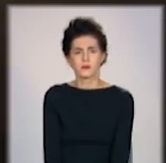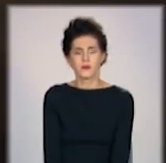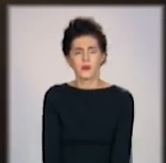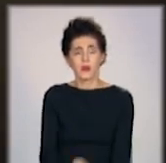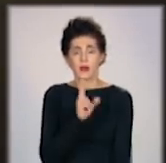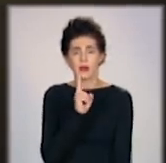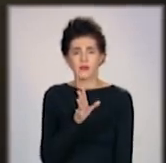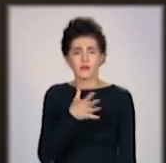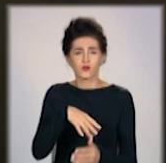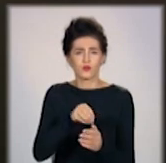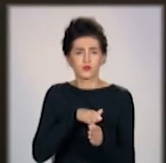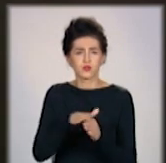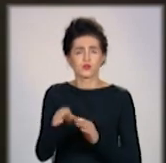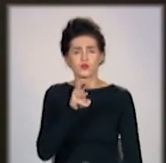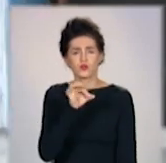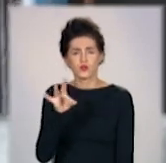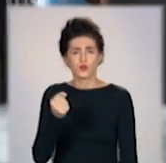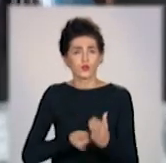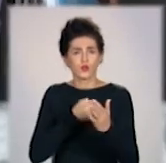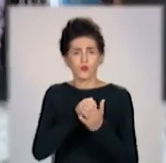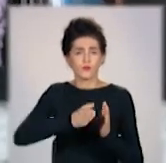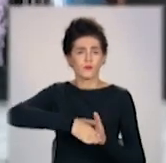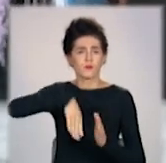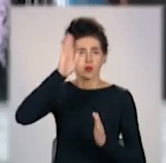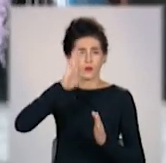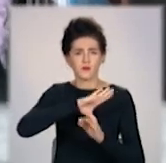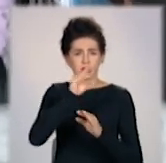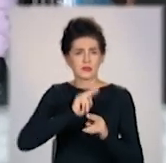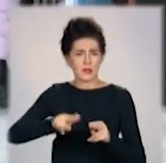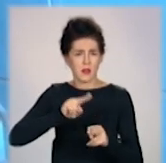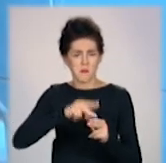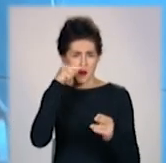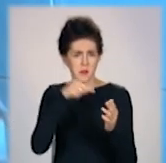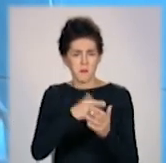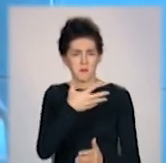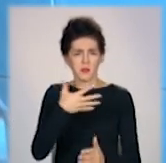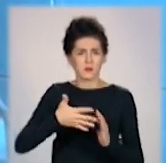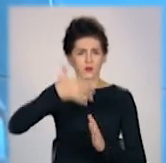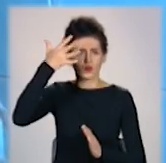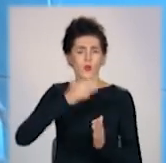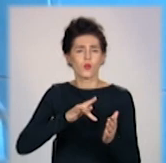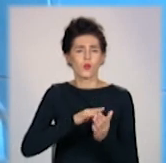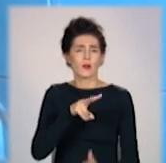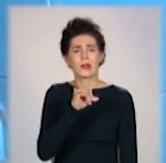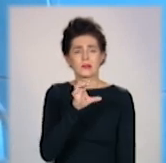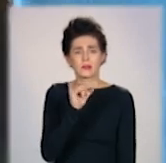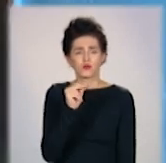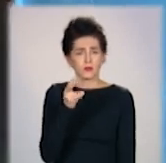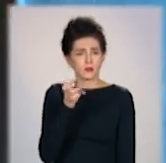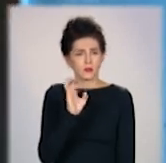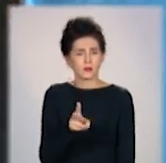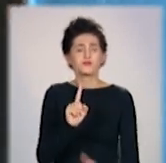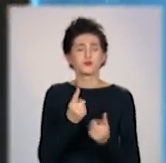Квартиру, набиту Мотлухом, від підлоги до стелі, виявили слюсарі в одній із п'ятиповерхівок Лисичанська. Прийшли, бо сусіди